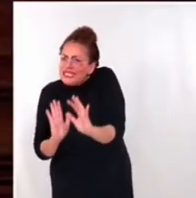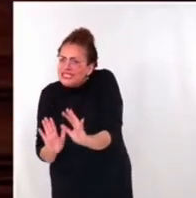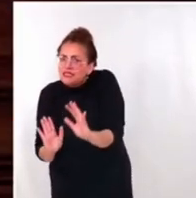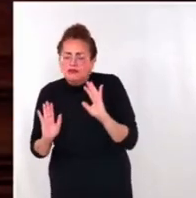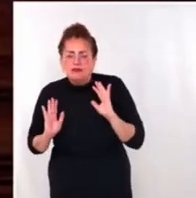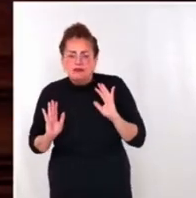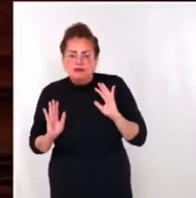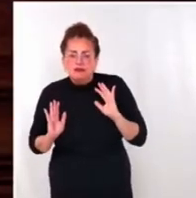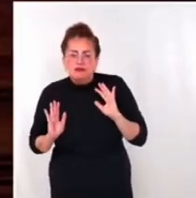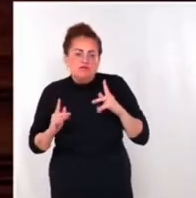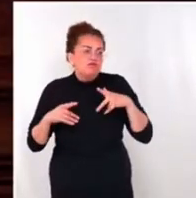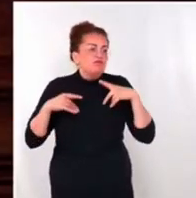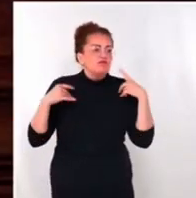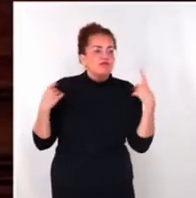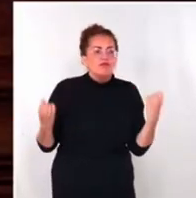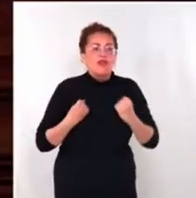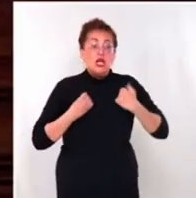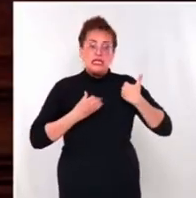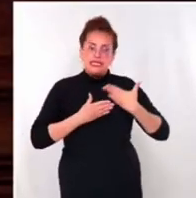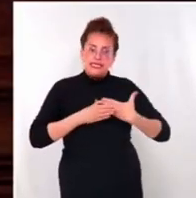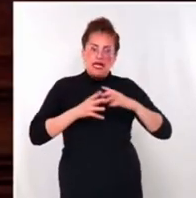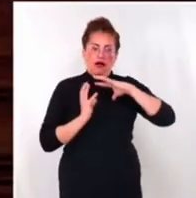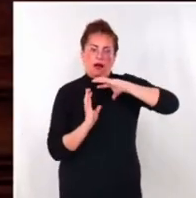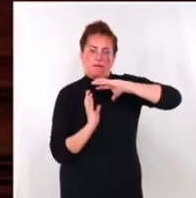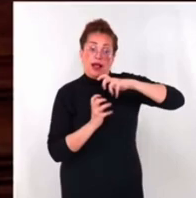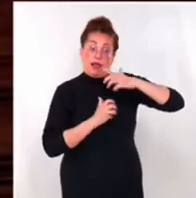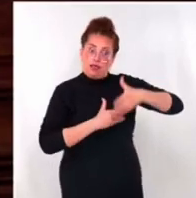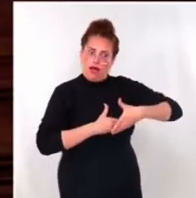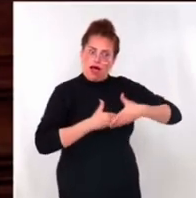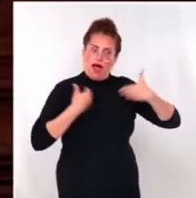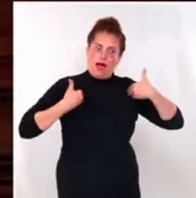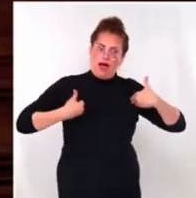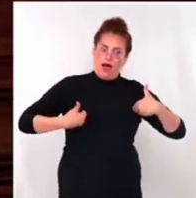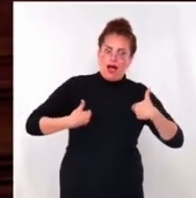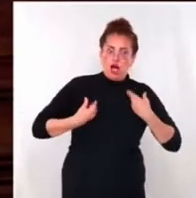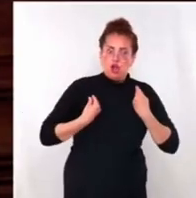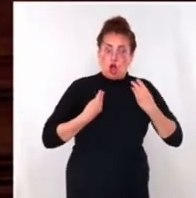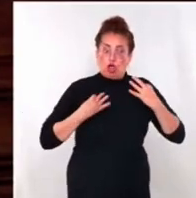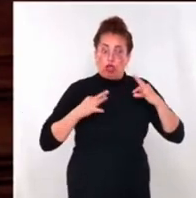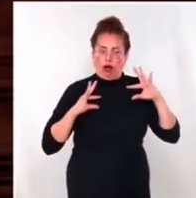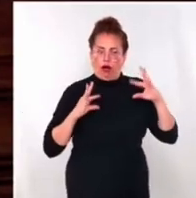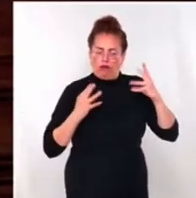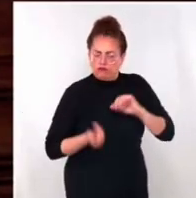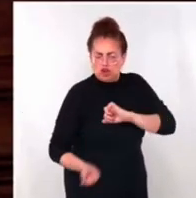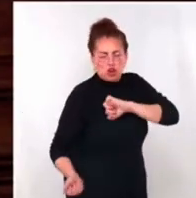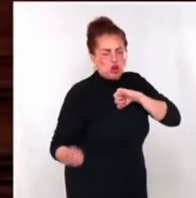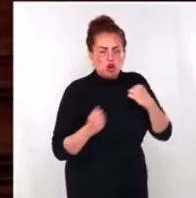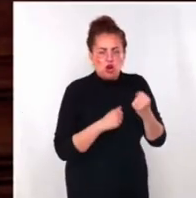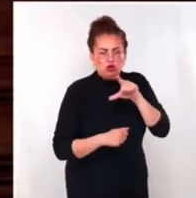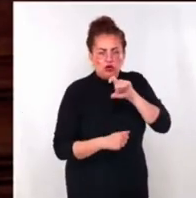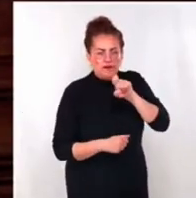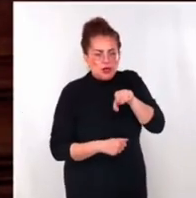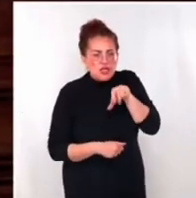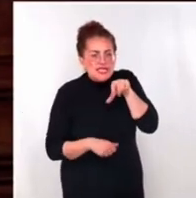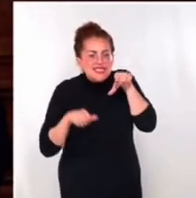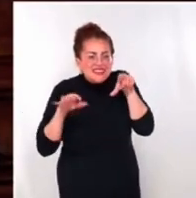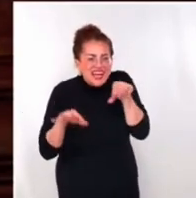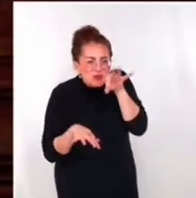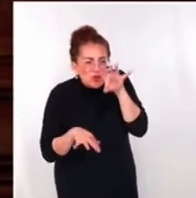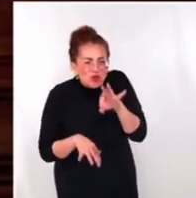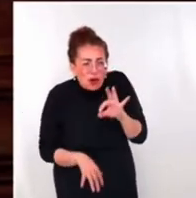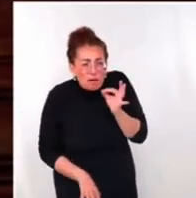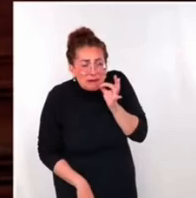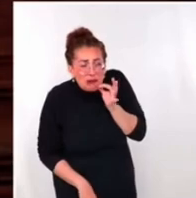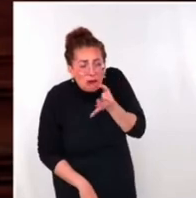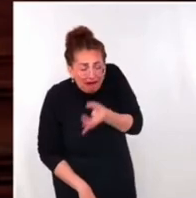encore, des actions en faveur de la planète et du climat qui seraient décisives, 2,7% des voies bordelaises. Les vélos,